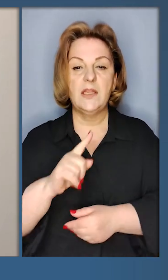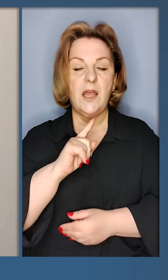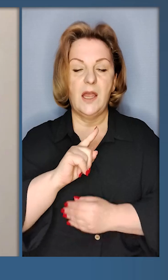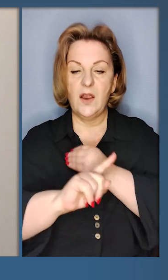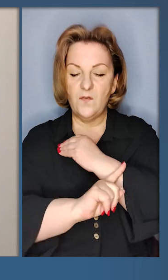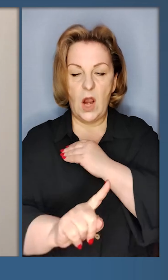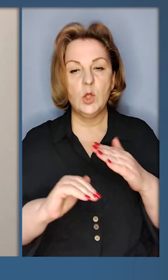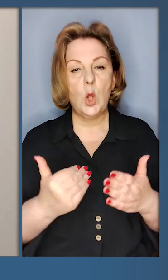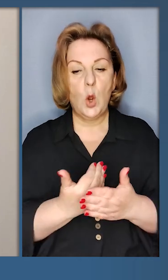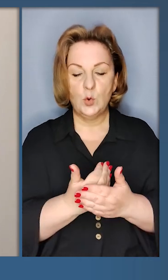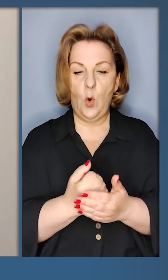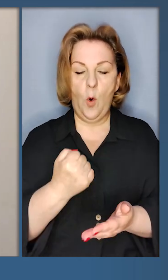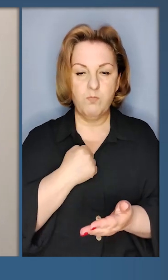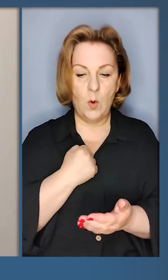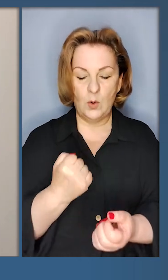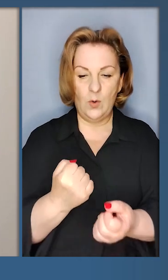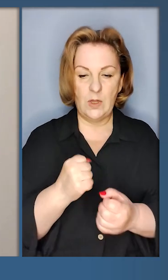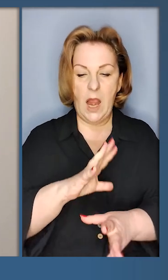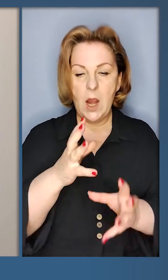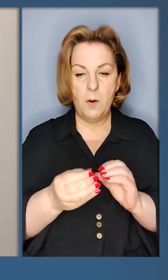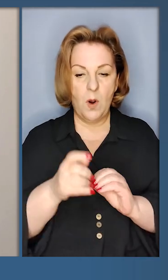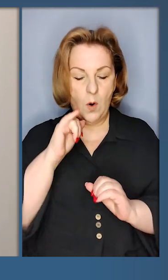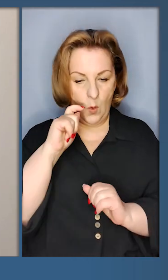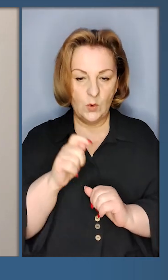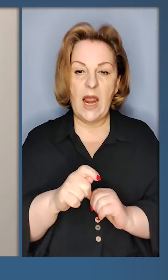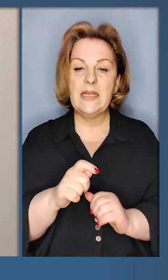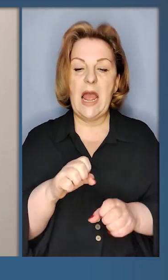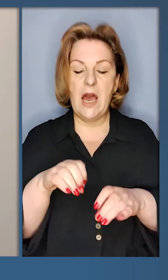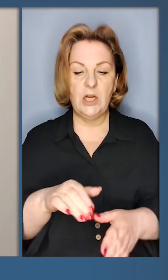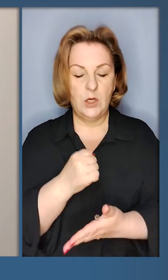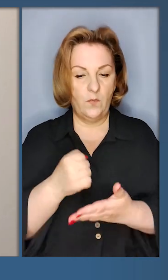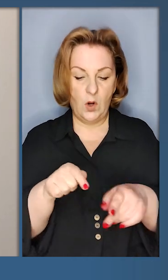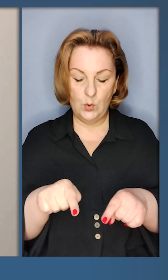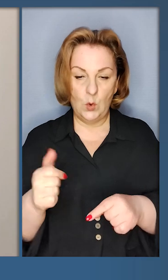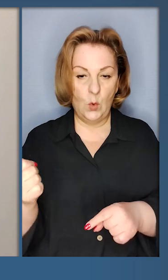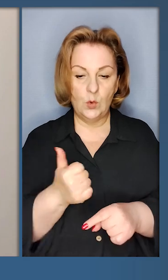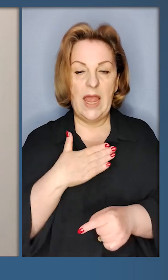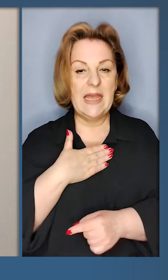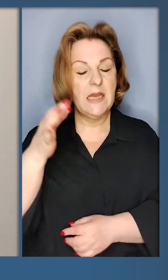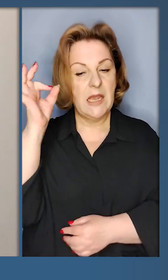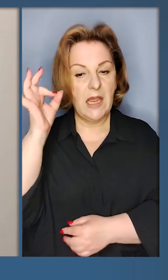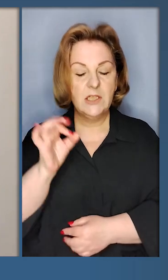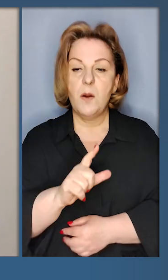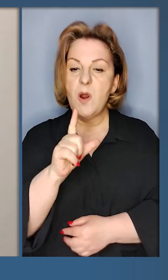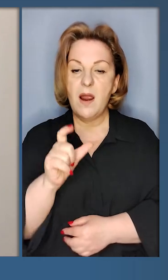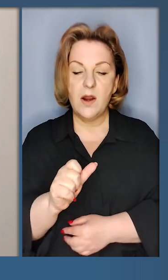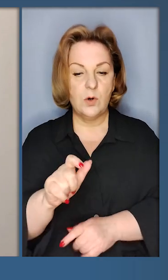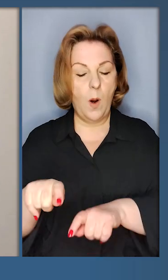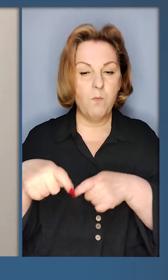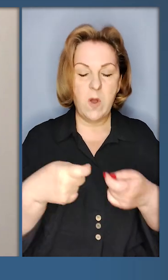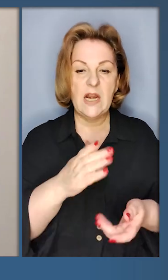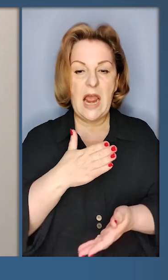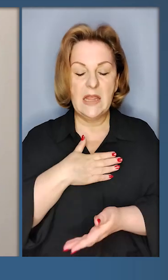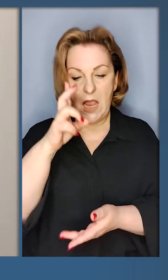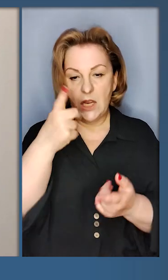Дякую Фінляндії за новий оборонний пакет для України. Це рішення ухвалено теж цього тижня. Дякую Німеччині за